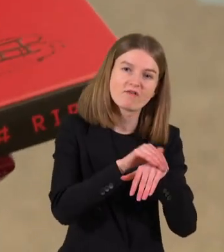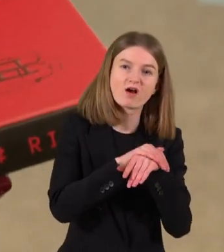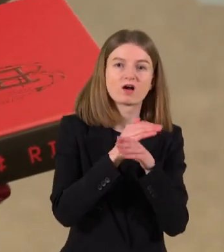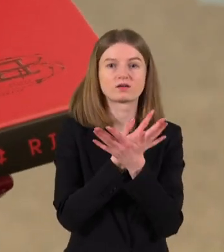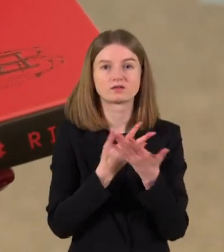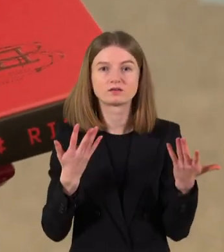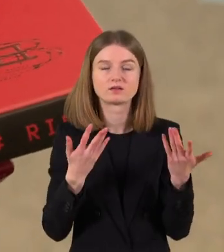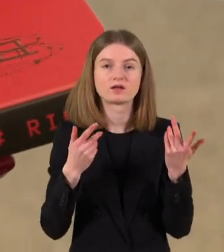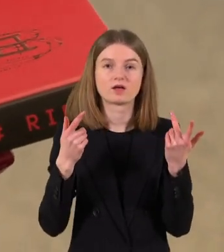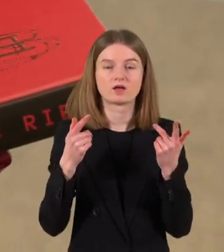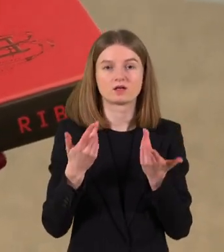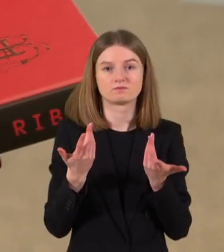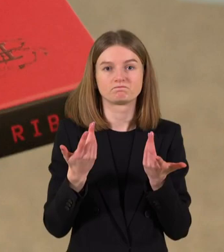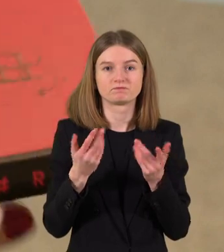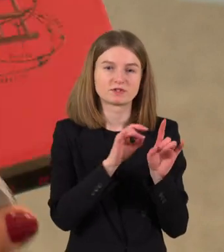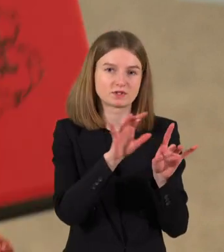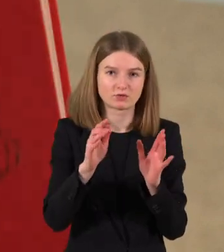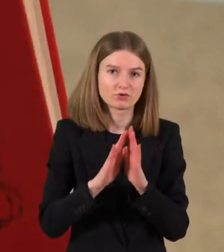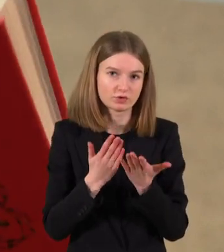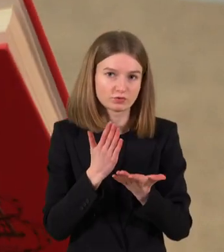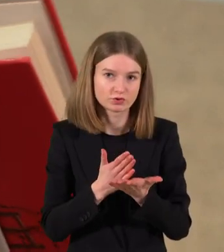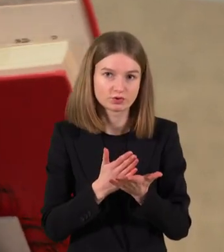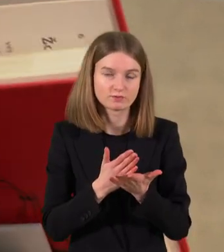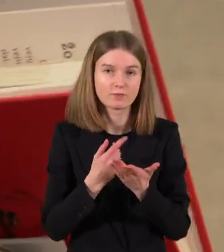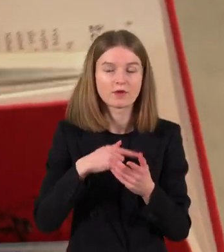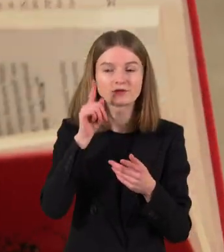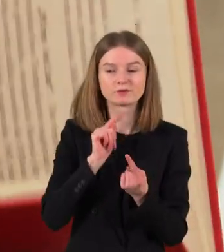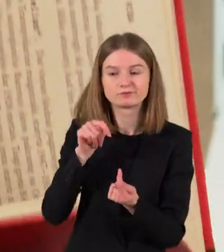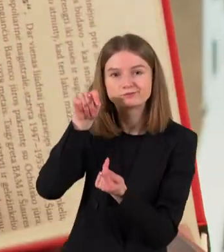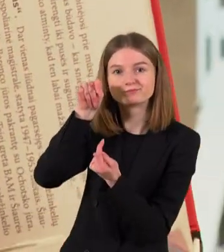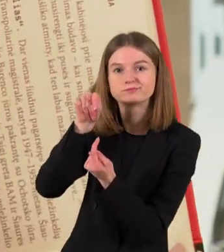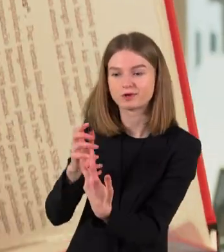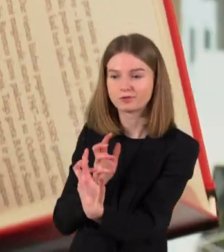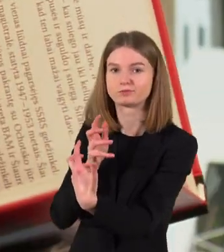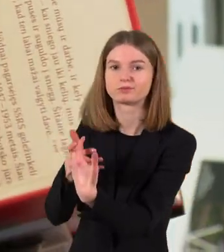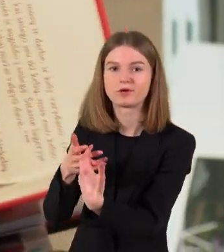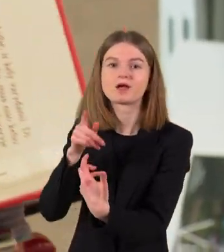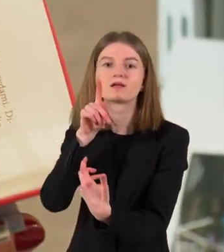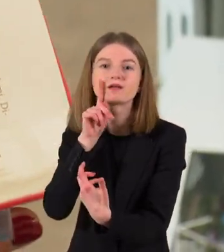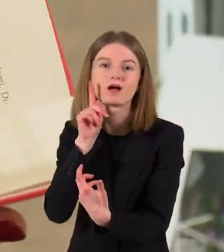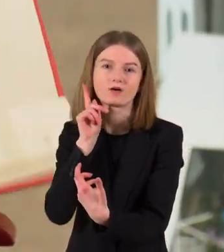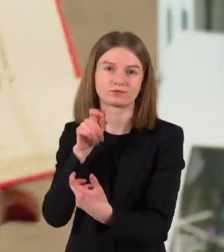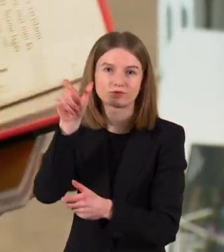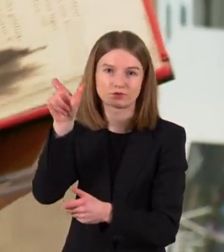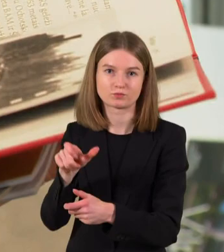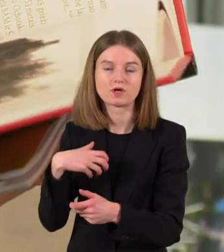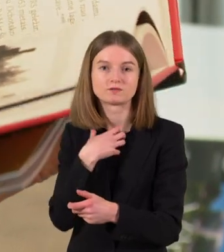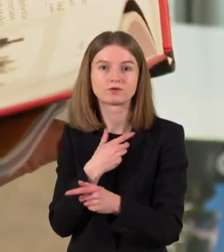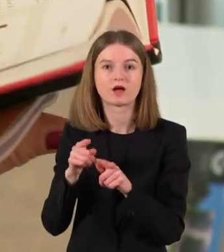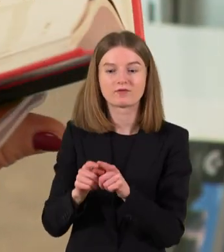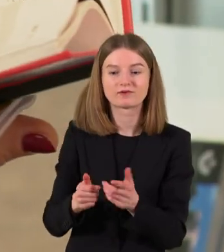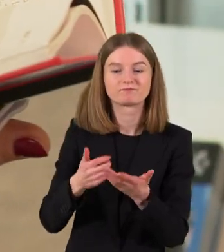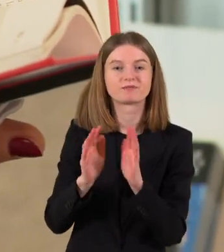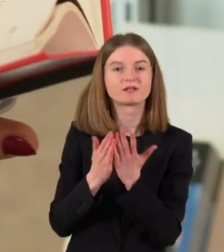tokio žanro knygos, nes ieškom prieimo prie jauno skaitytoje. Tai jį sudominti. Knyga turi būti patraukli kažkuo,